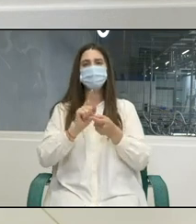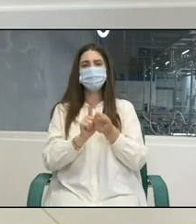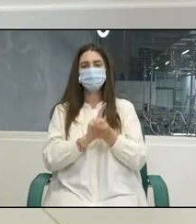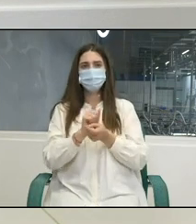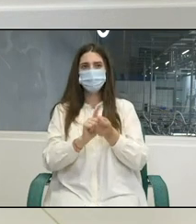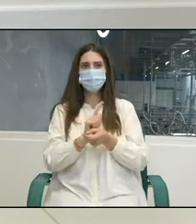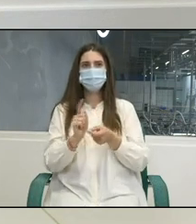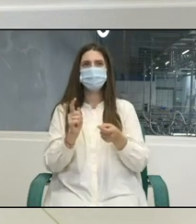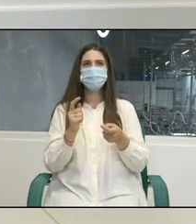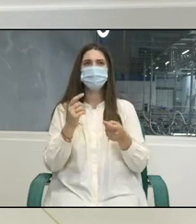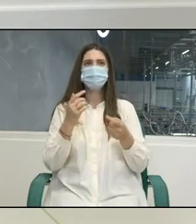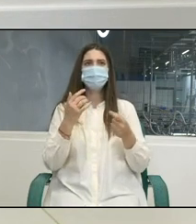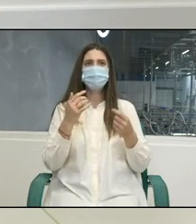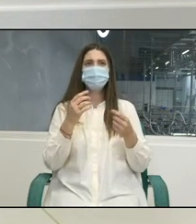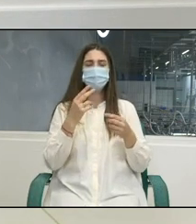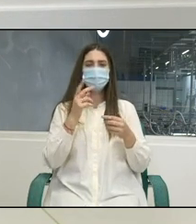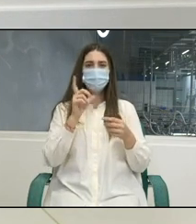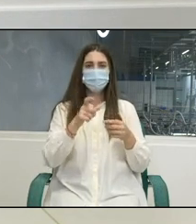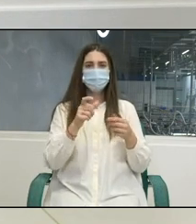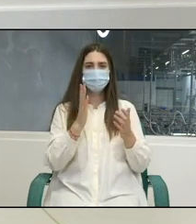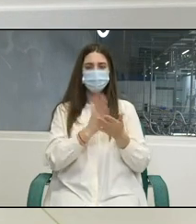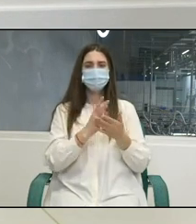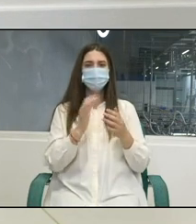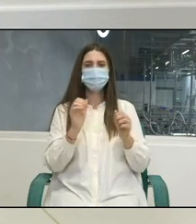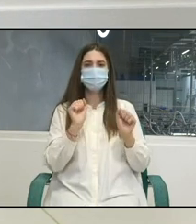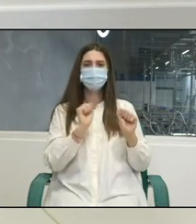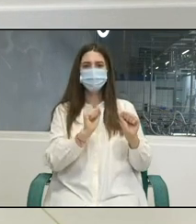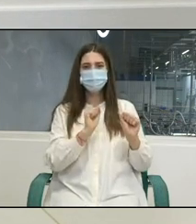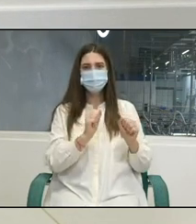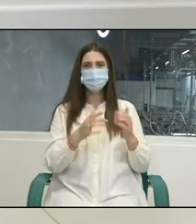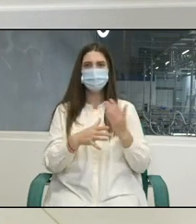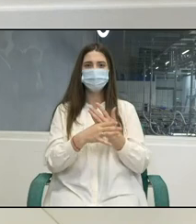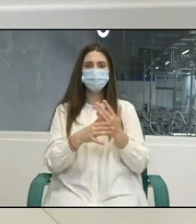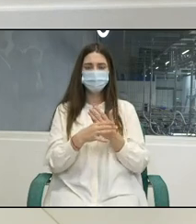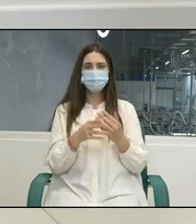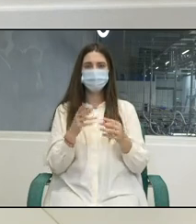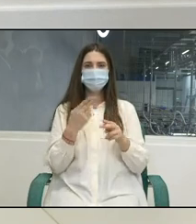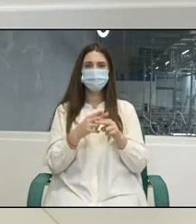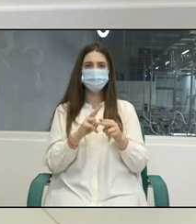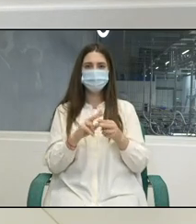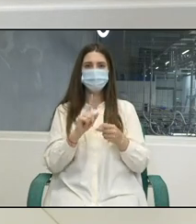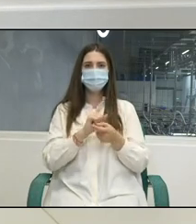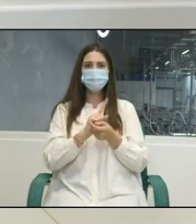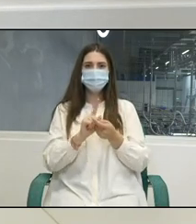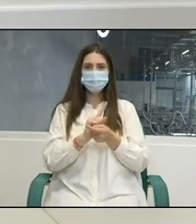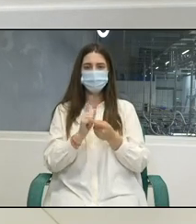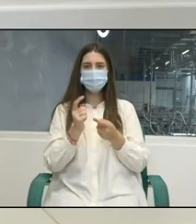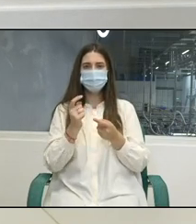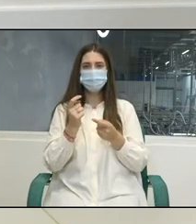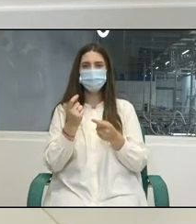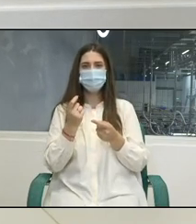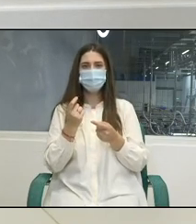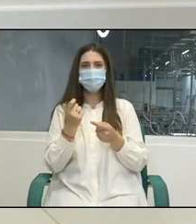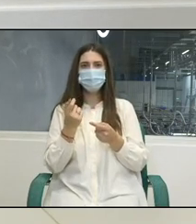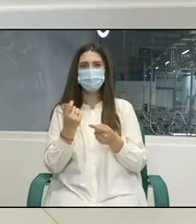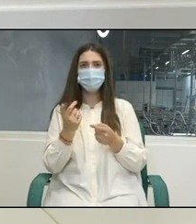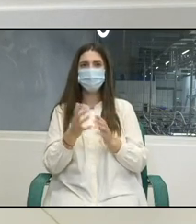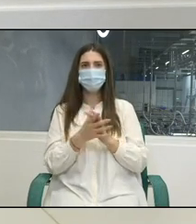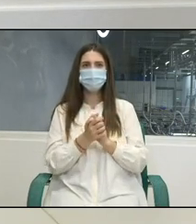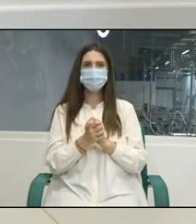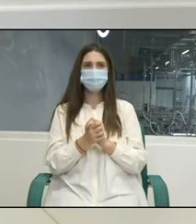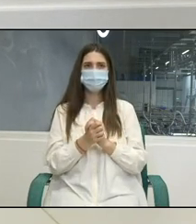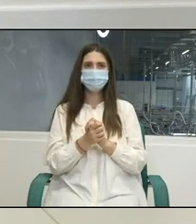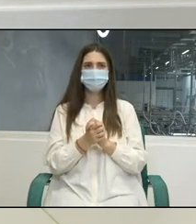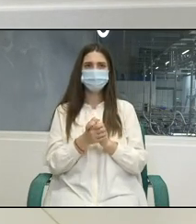operativitatea doamnei Lipciu și a colegilor de la Organizația Internațională la Muncii și de la partenerii noștri sindicate și patronate pentru